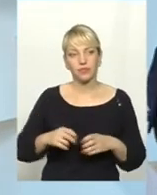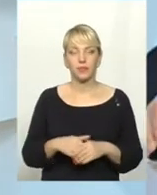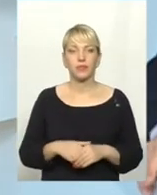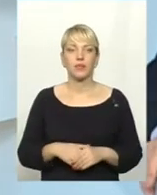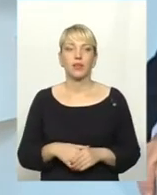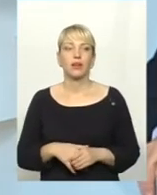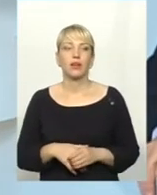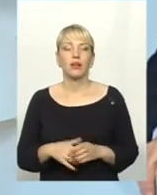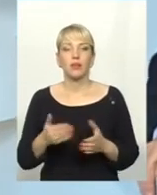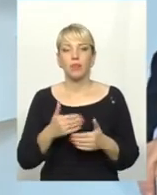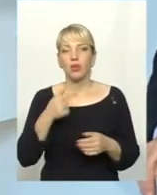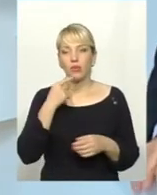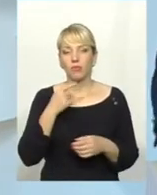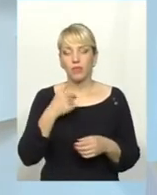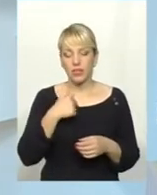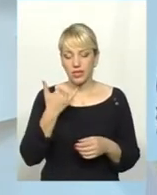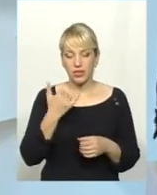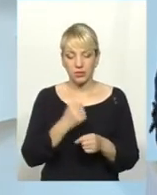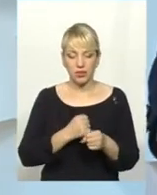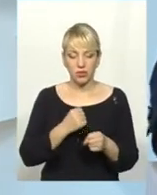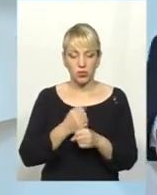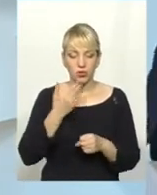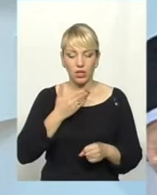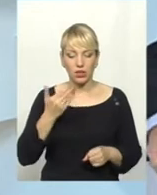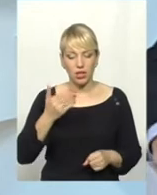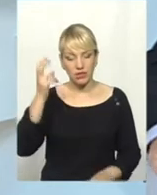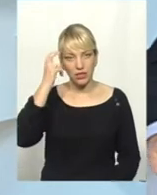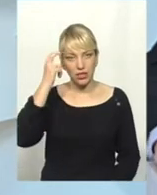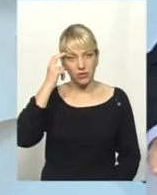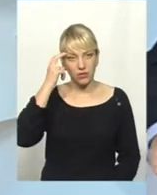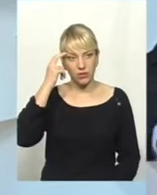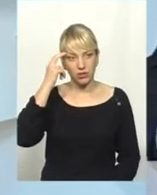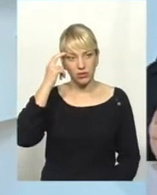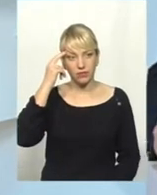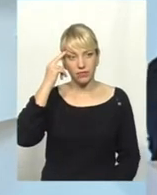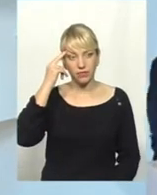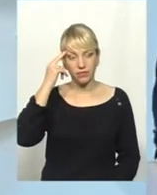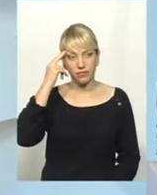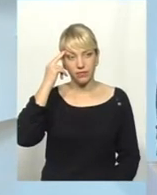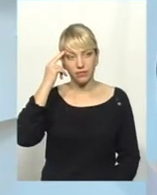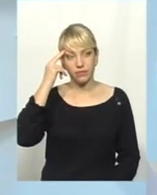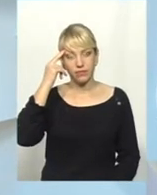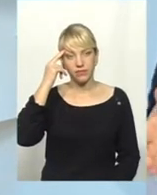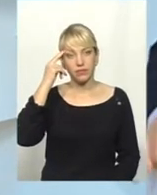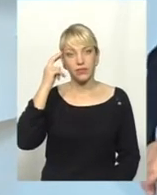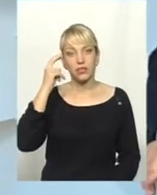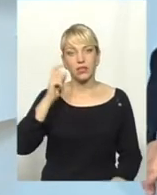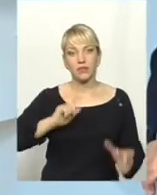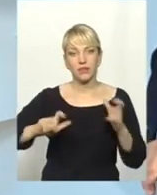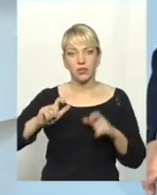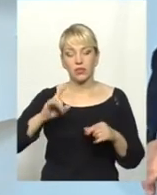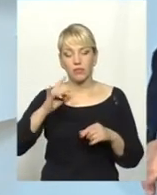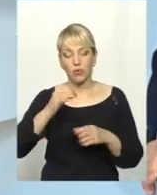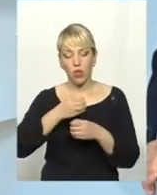зараз я працюю над лекцією, київські будуть, київські драматологічні дні, там про